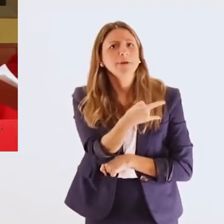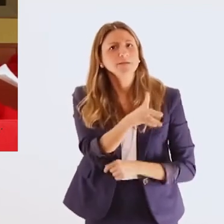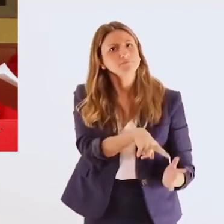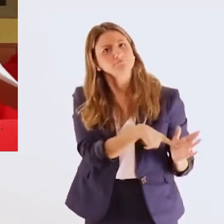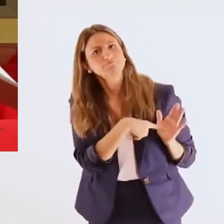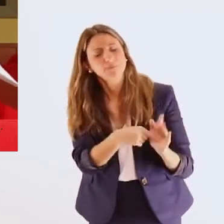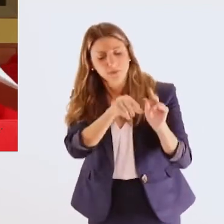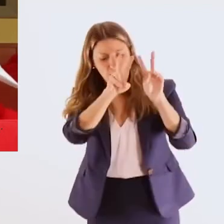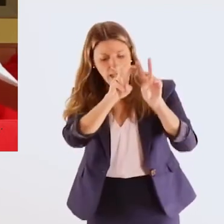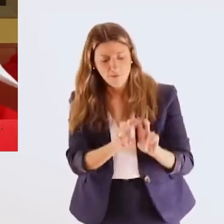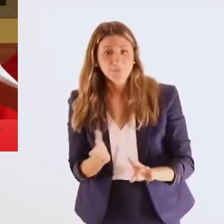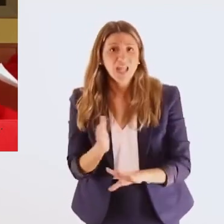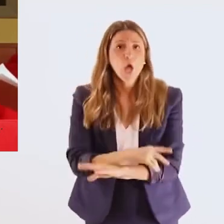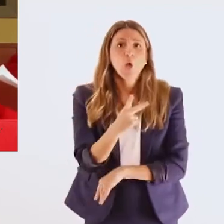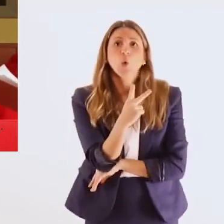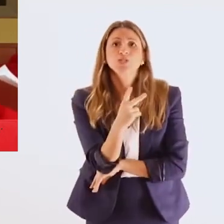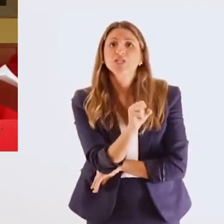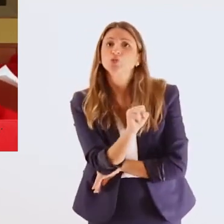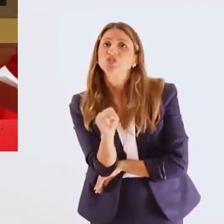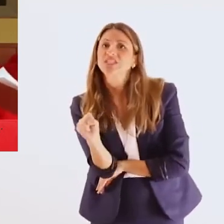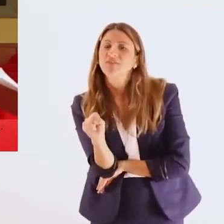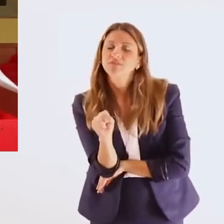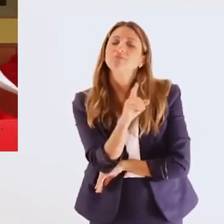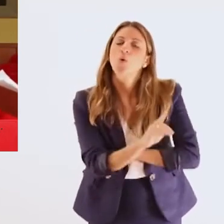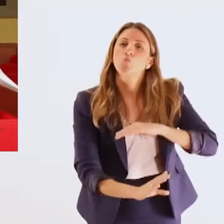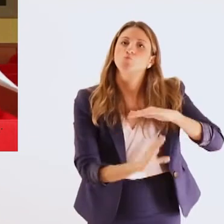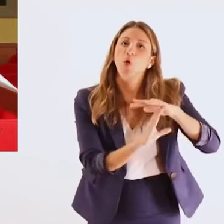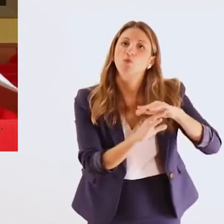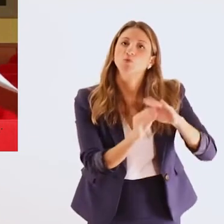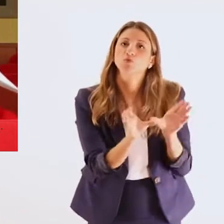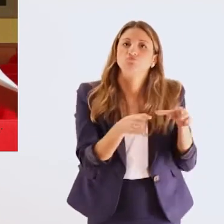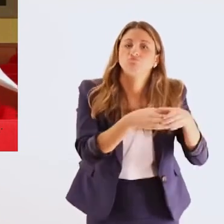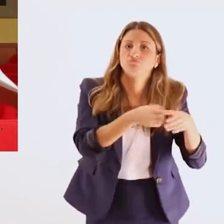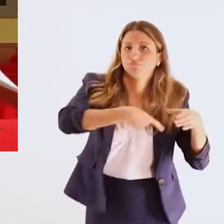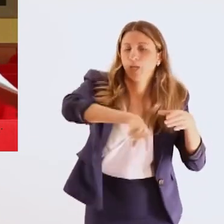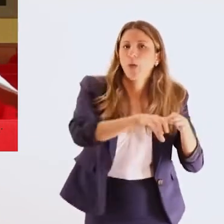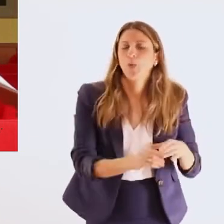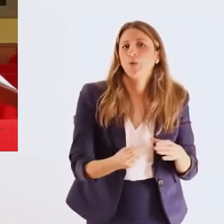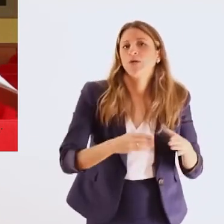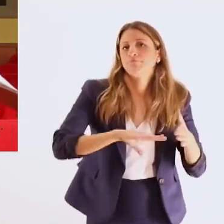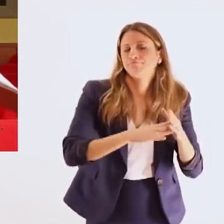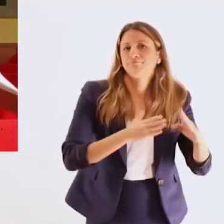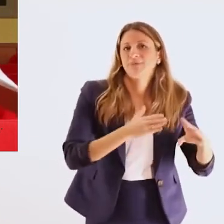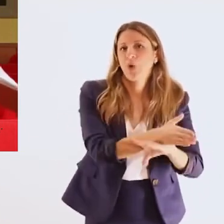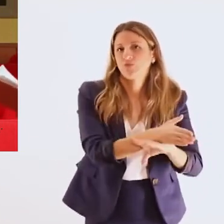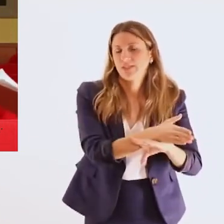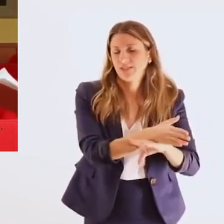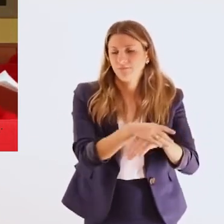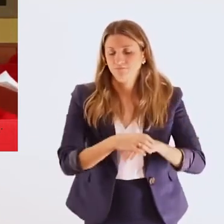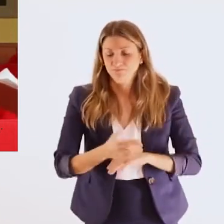παρουσίασε την έρευνα, τον Κωνσταντίνο Στεφανίδη, τον πρόεδρο της